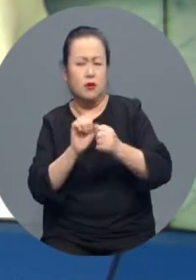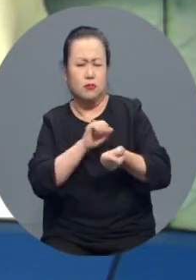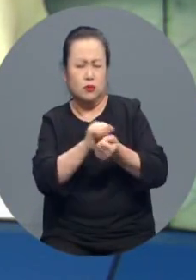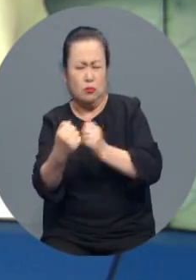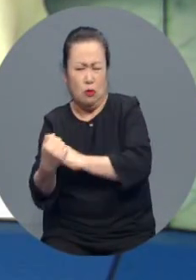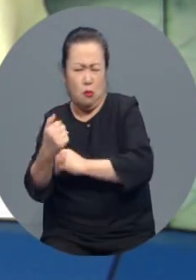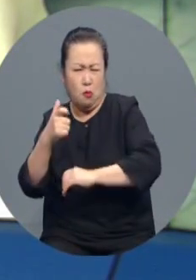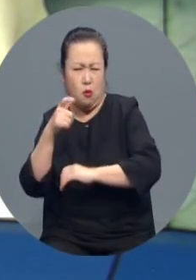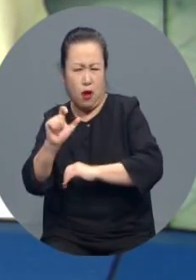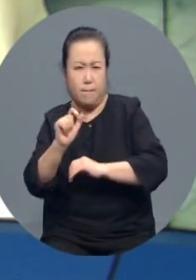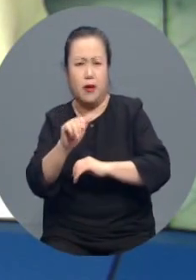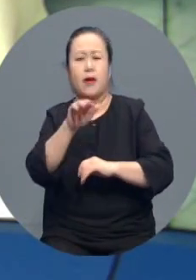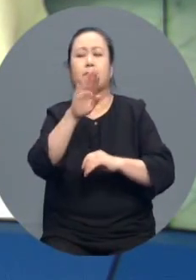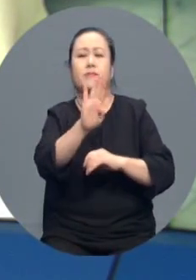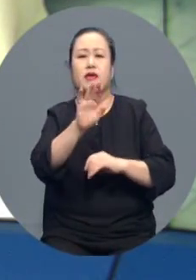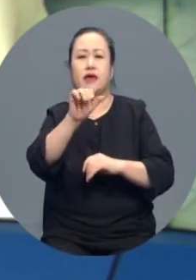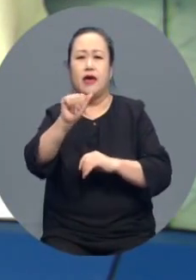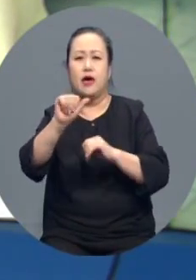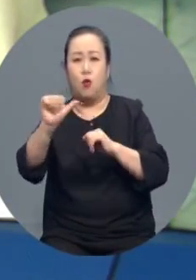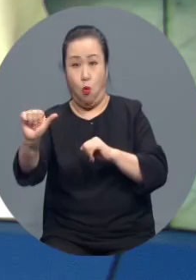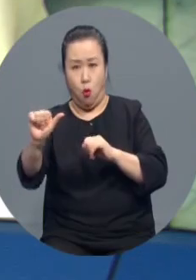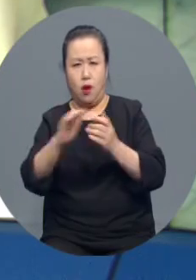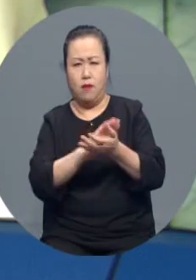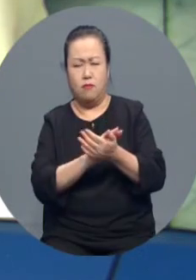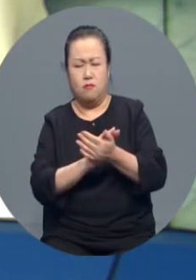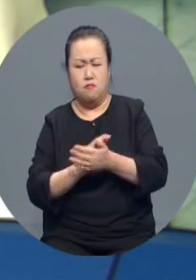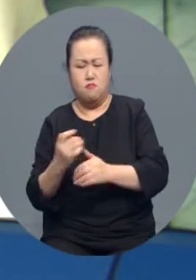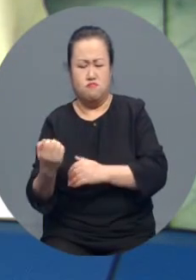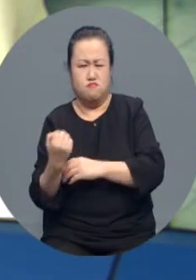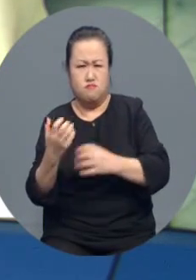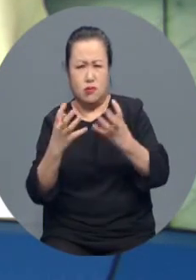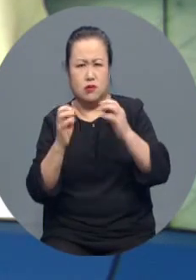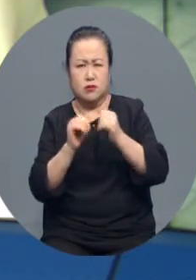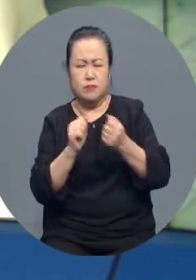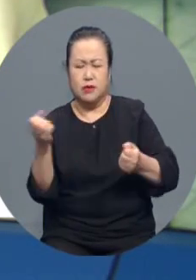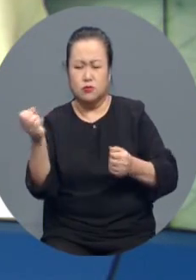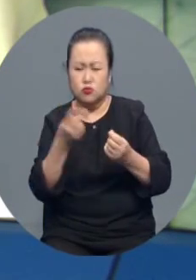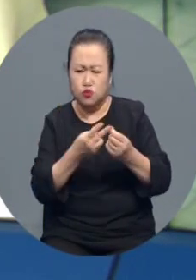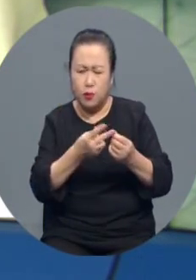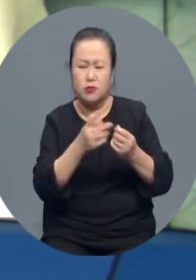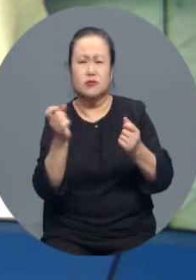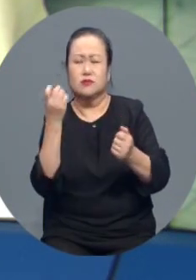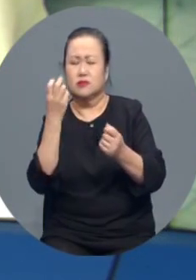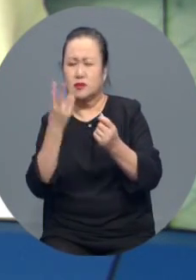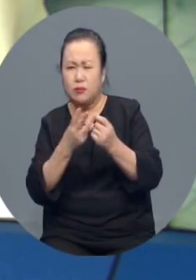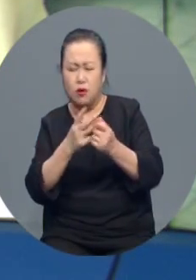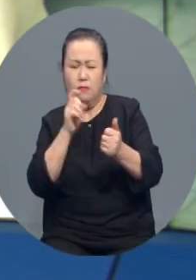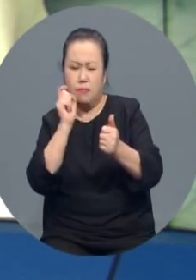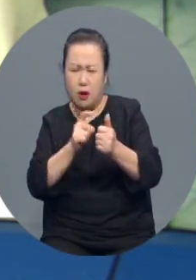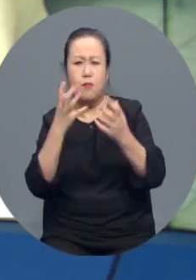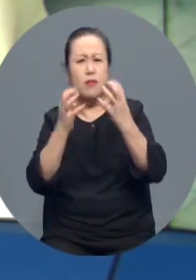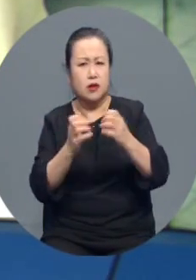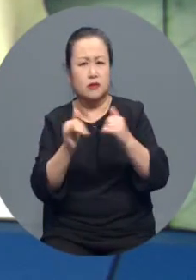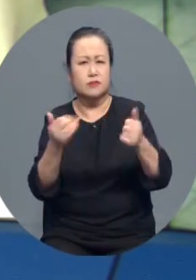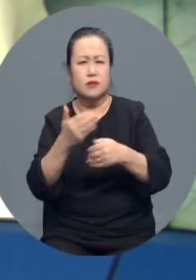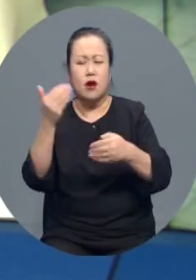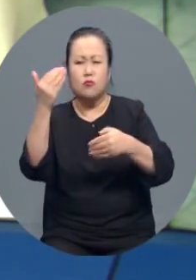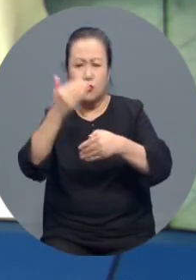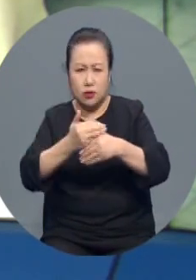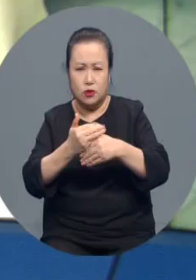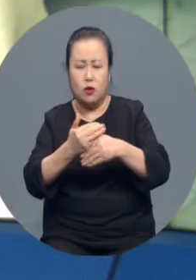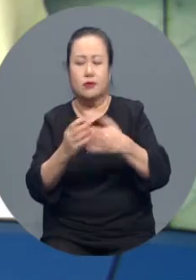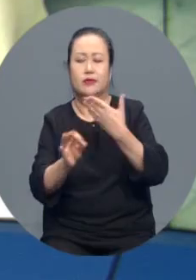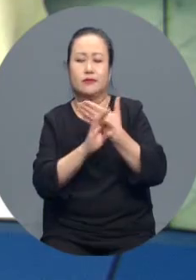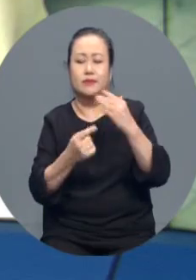전파력 강한 BAO 변이가 우세종이 되면서 재감염 비율도 점차 높아지고 있습니다. 문을 닫았던